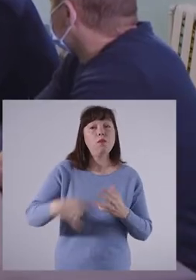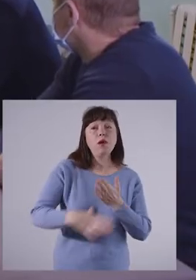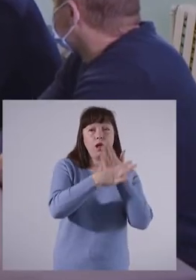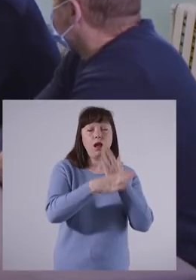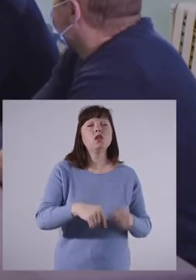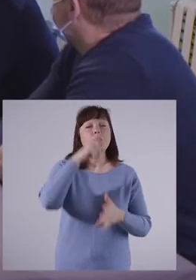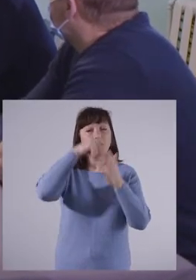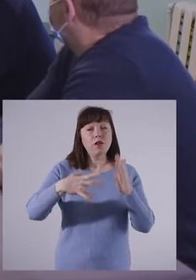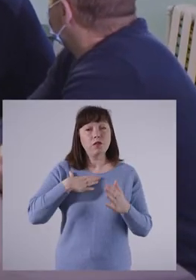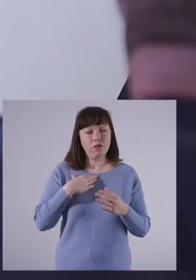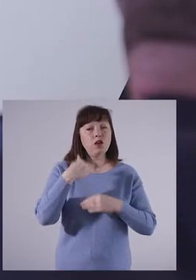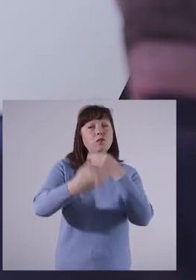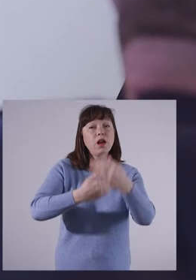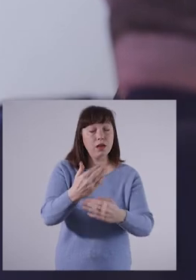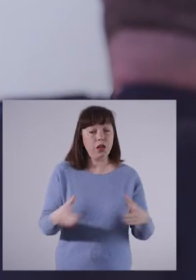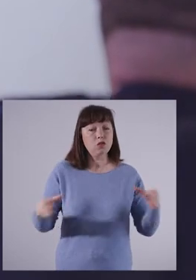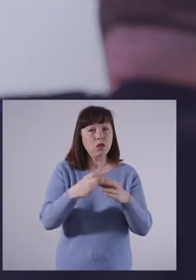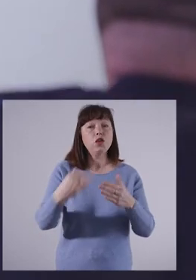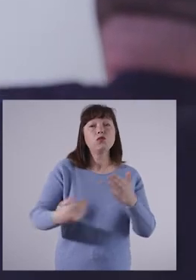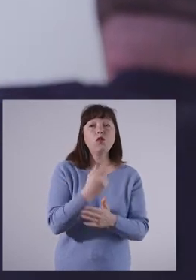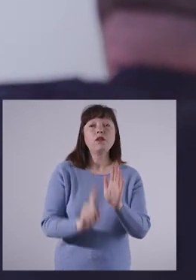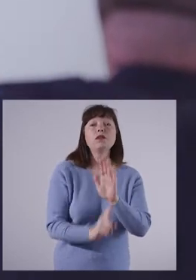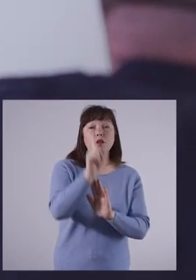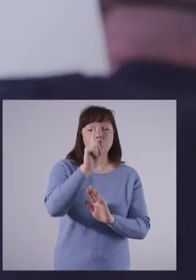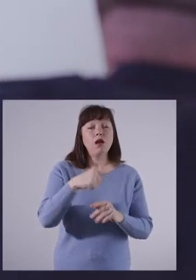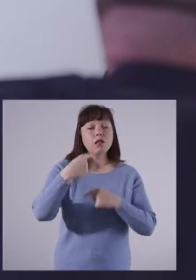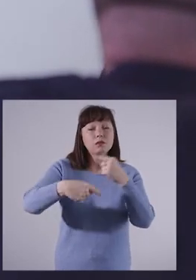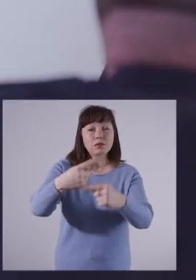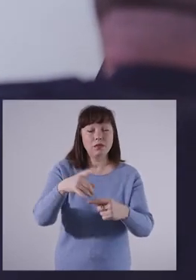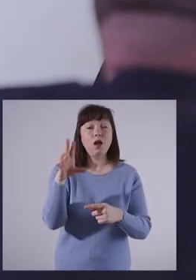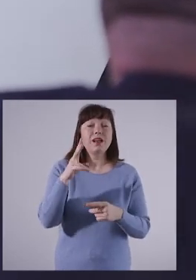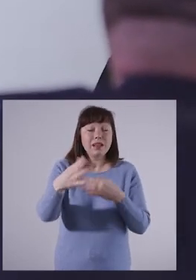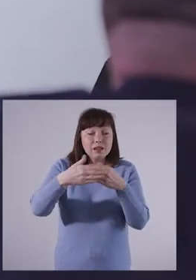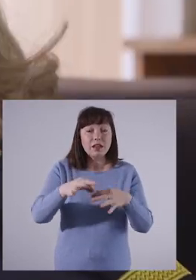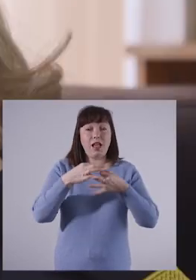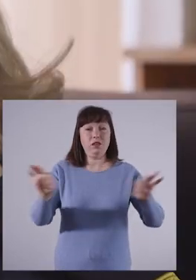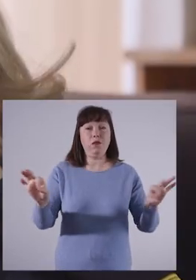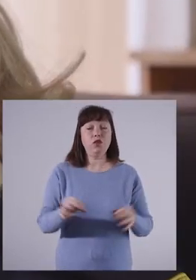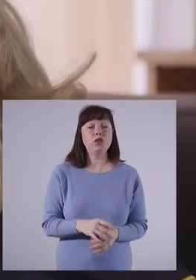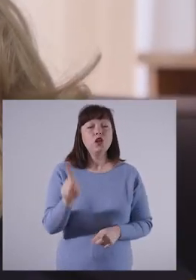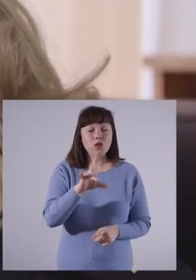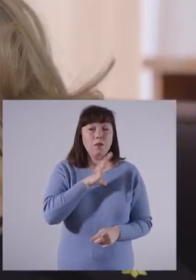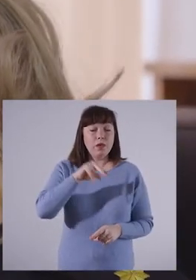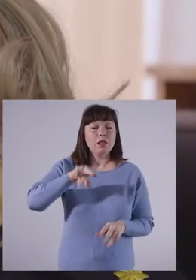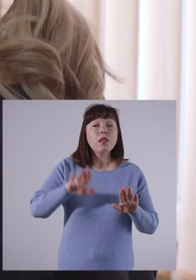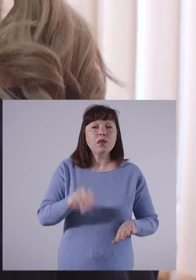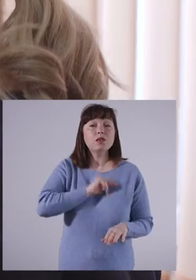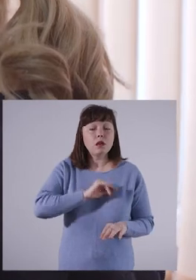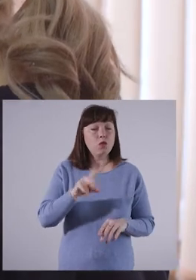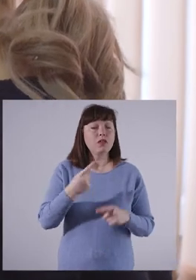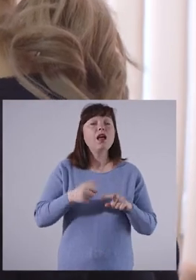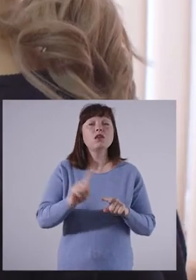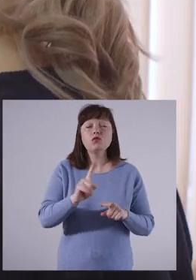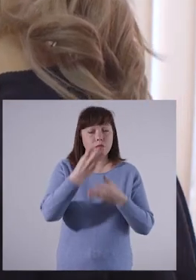contribuie și ei mai mult, cred în progresul nostru comun și în noul început în parcursul pentru elberare. Să